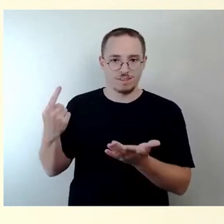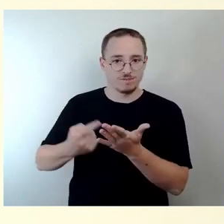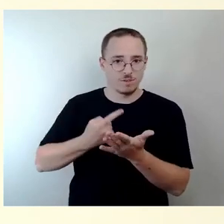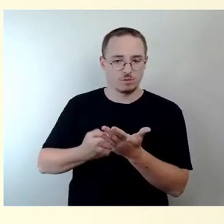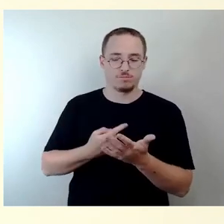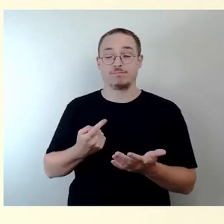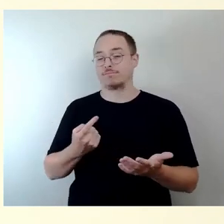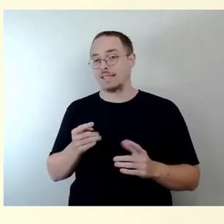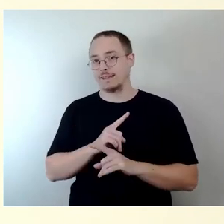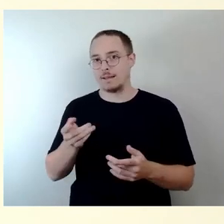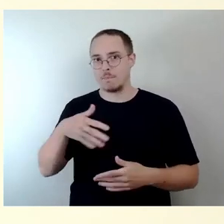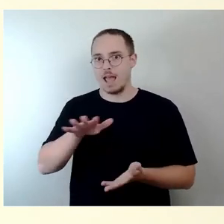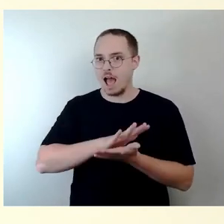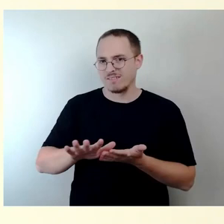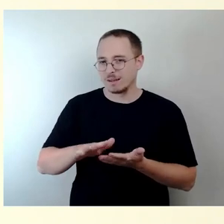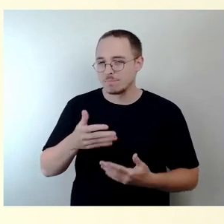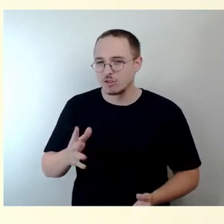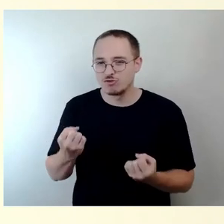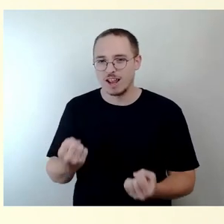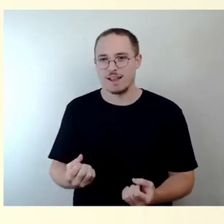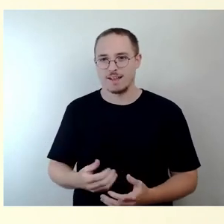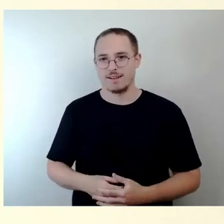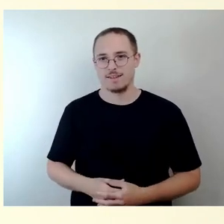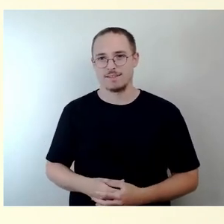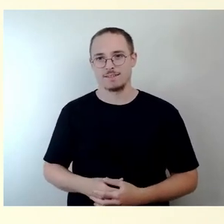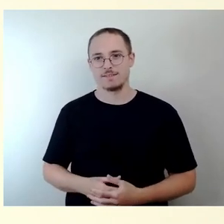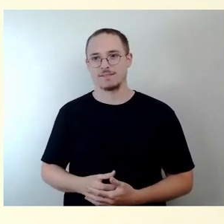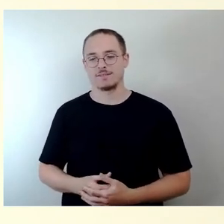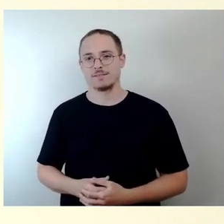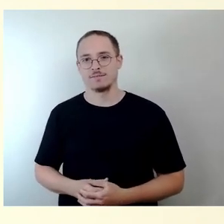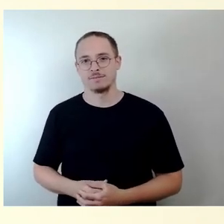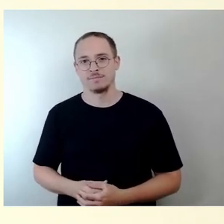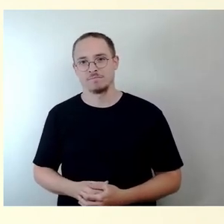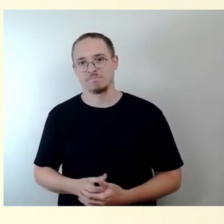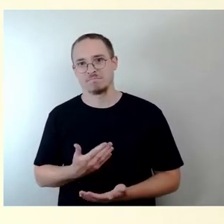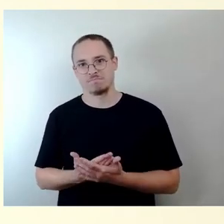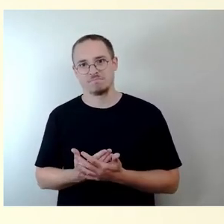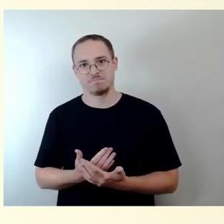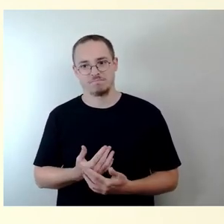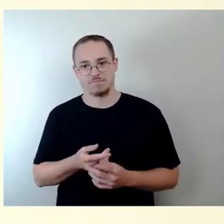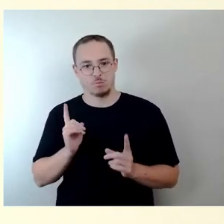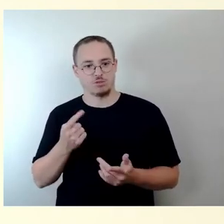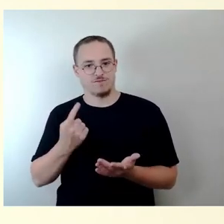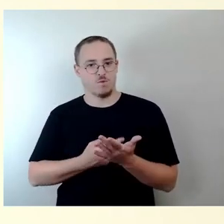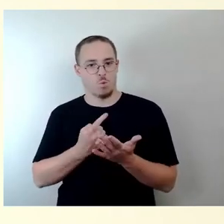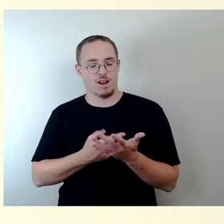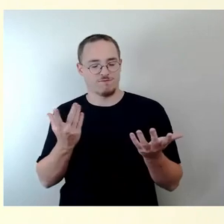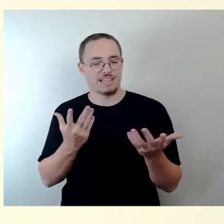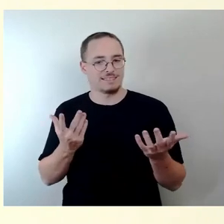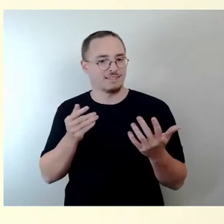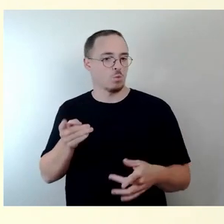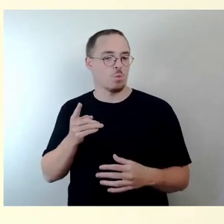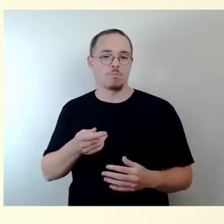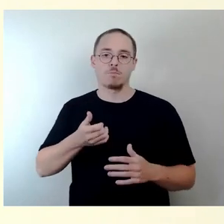Haushaltsberatung von Ihnen auch gefordert werden, dass wir hier klar priorisieren. Wir werden nicht alle Maßnahmen gleichzeitig